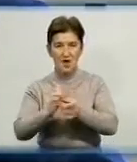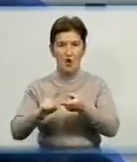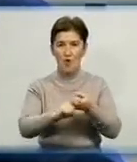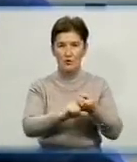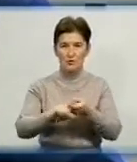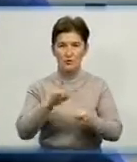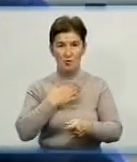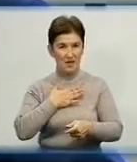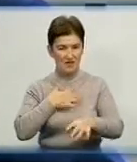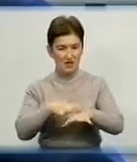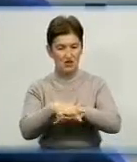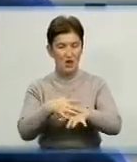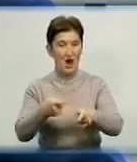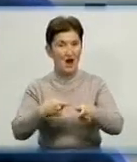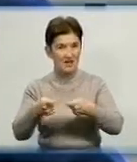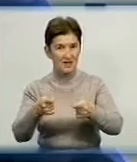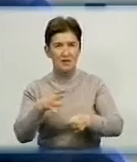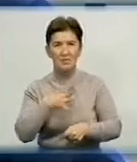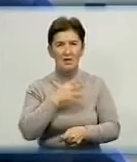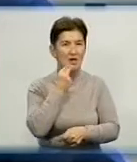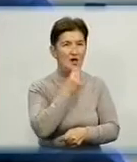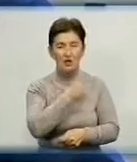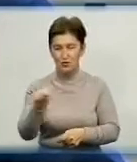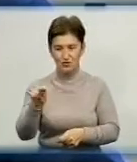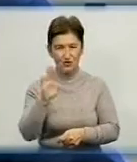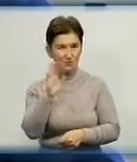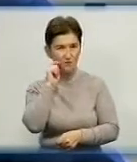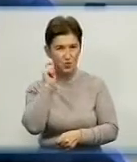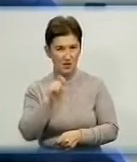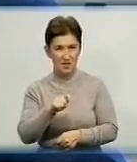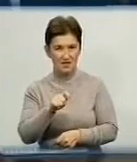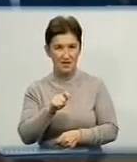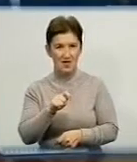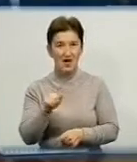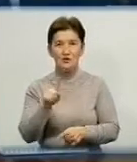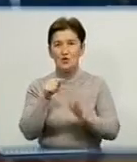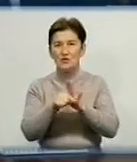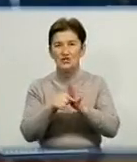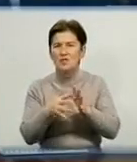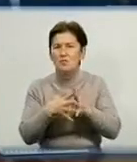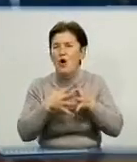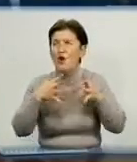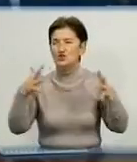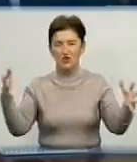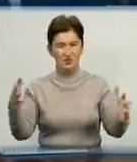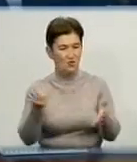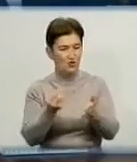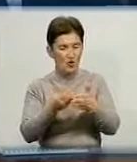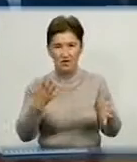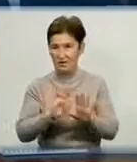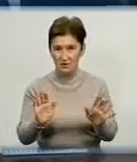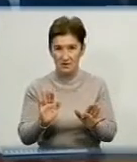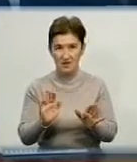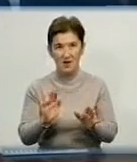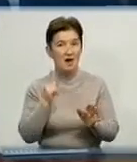ринок, я хочу, в Кірвоградській, був лучшим в Україні. І лучшим це не значить найбільшим чи найбільшим. Лучшим це значить